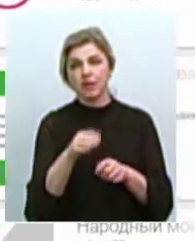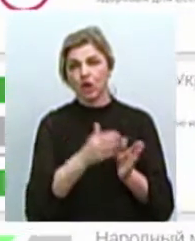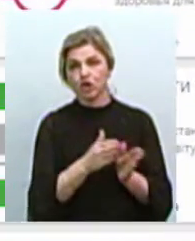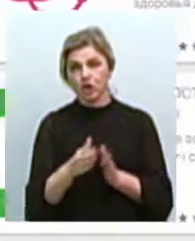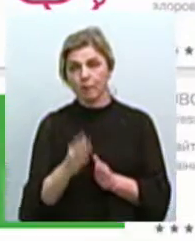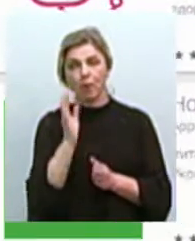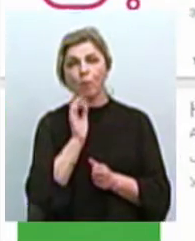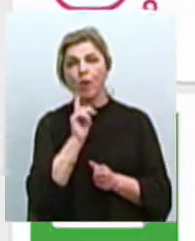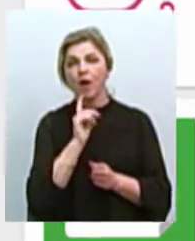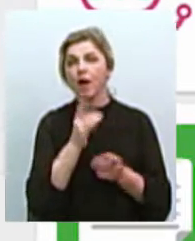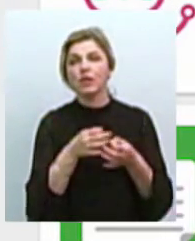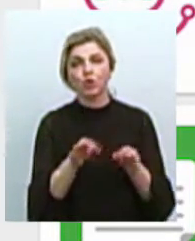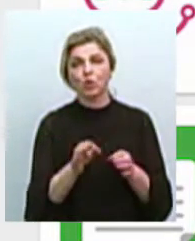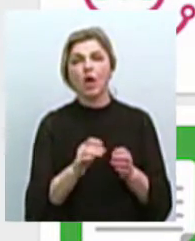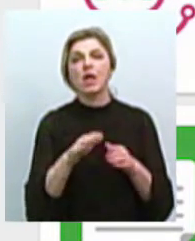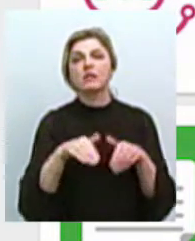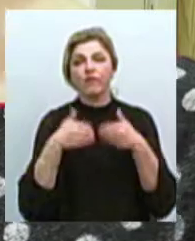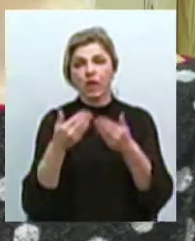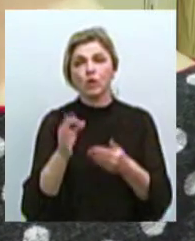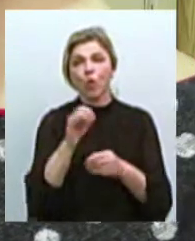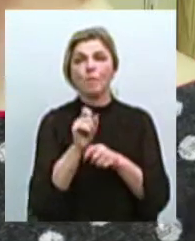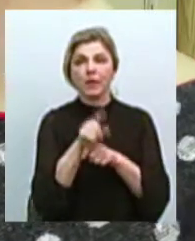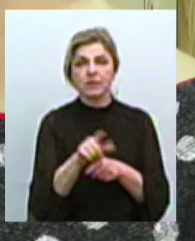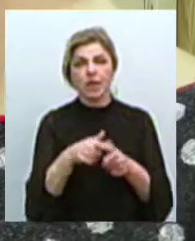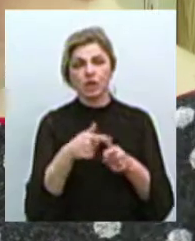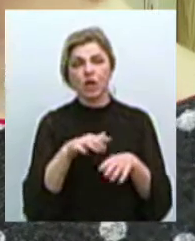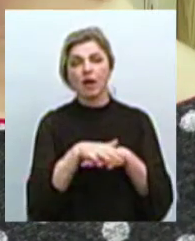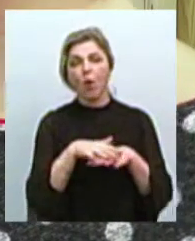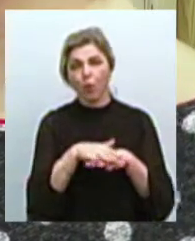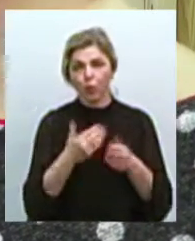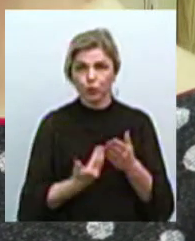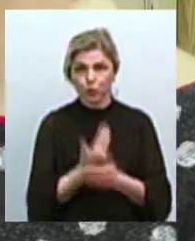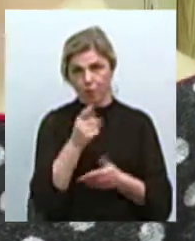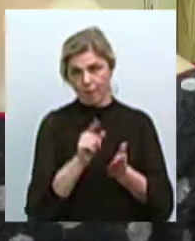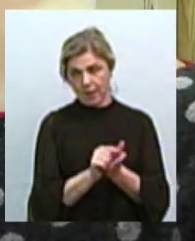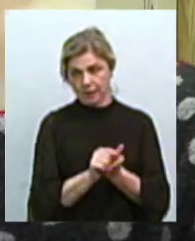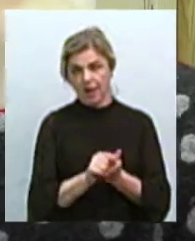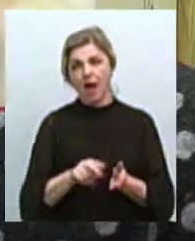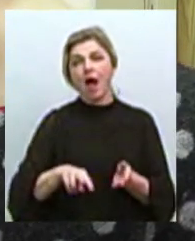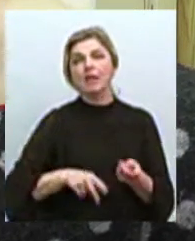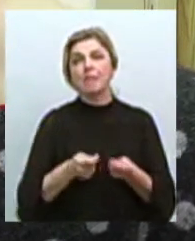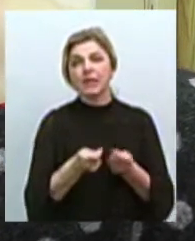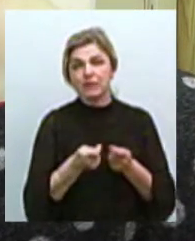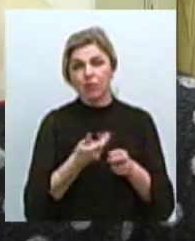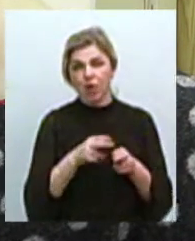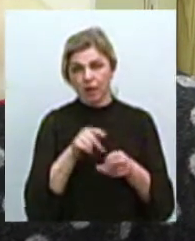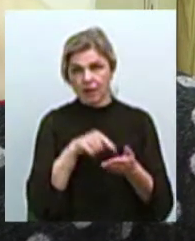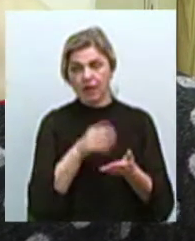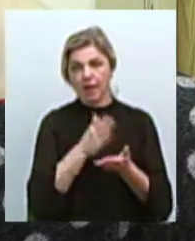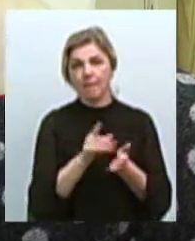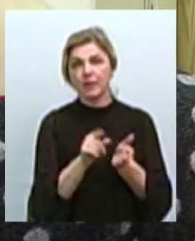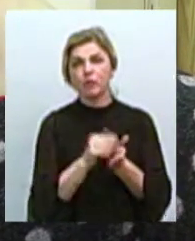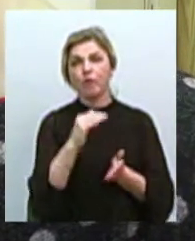Ще недоступна функція звернення щодо призначення або перерахунку пенсії. Адміністратором цього додатку є Пенсійний фонд